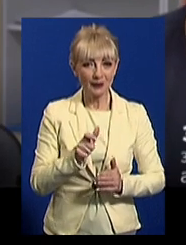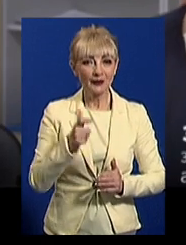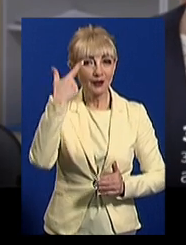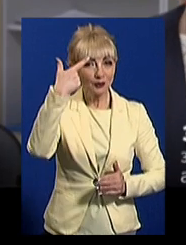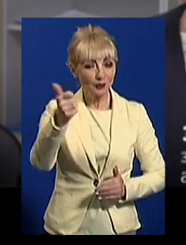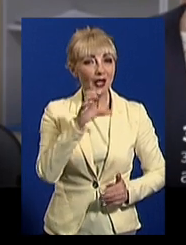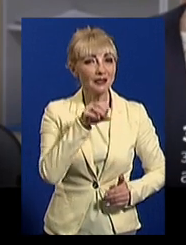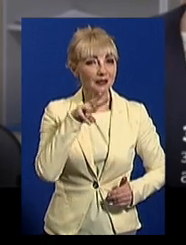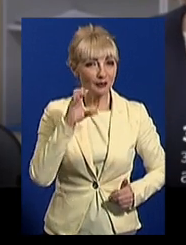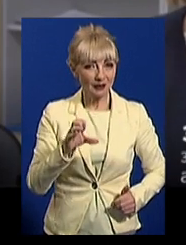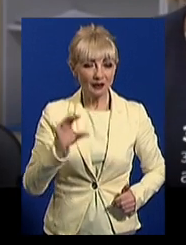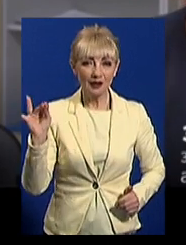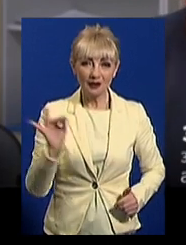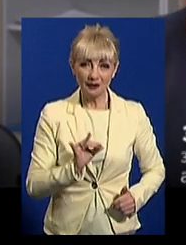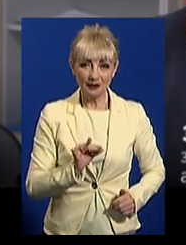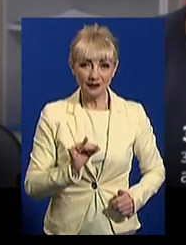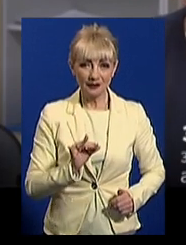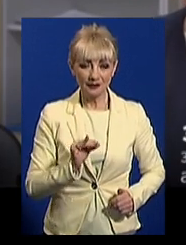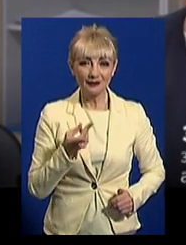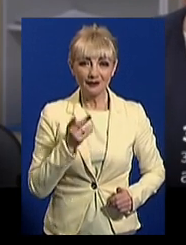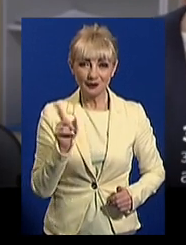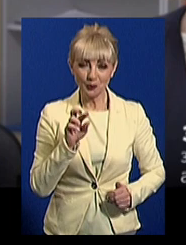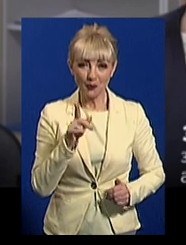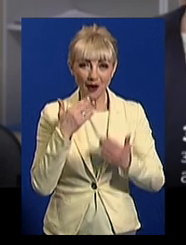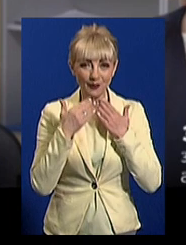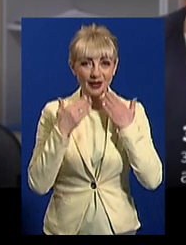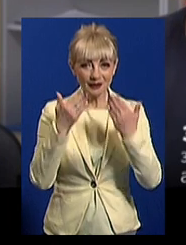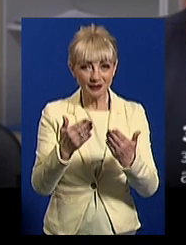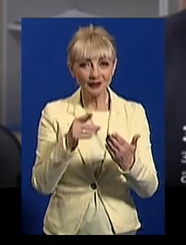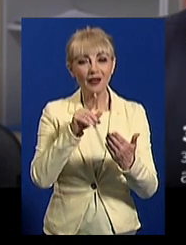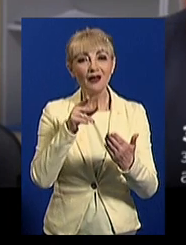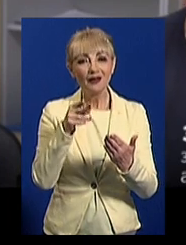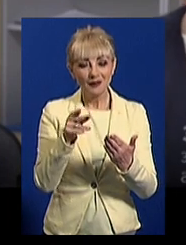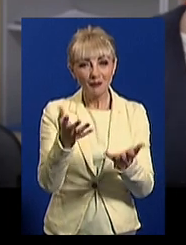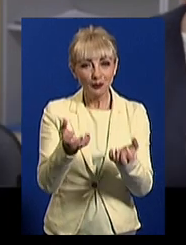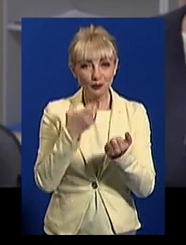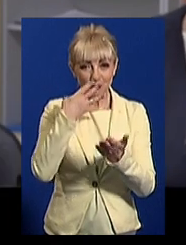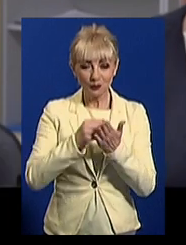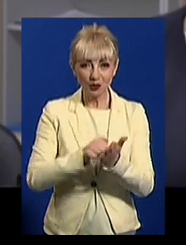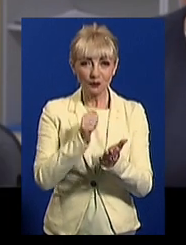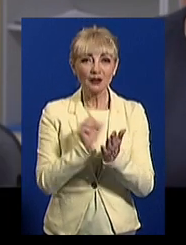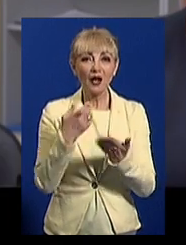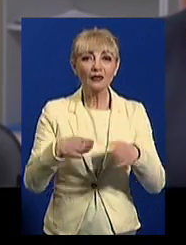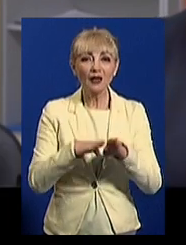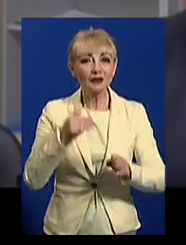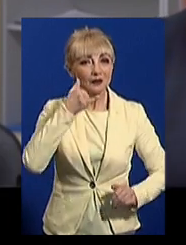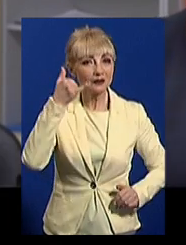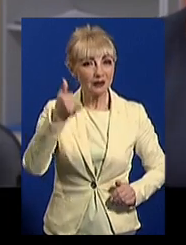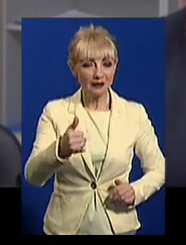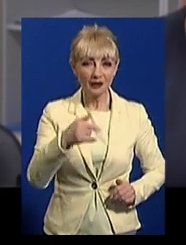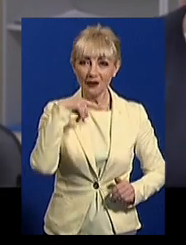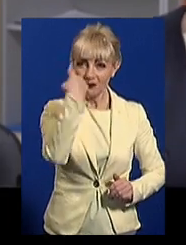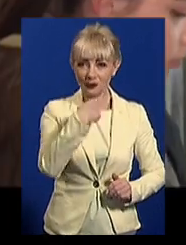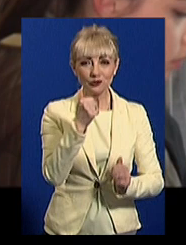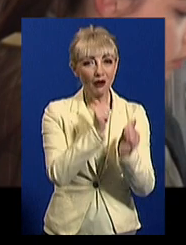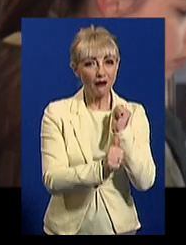повідомлення, для того, щоб звернутися за отриманням свого документа. А також зателефонували персонально